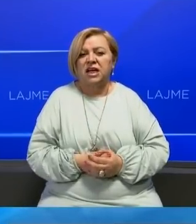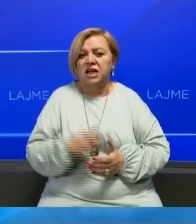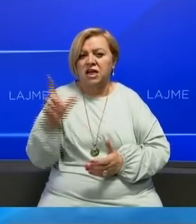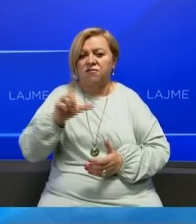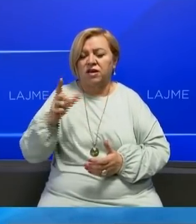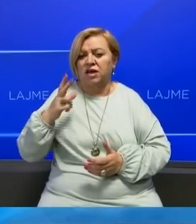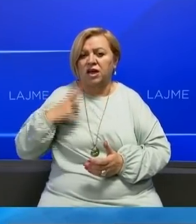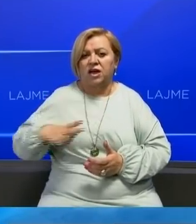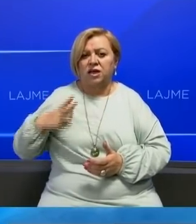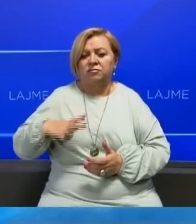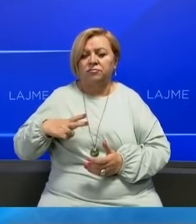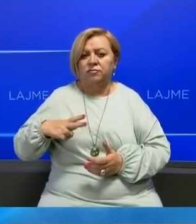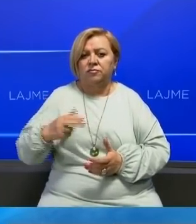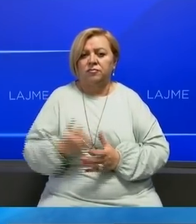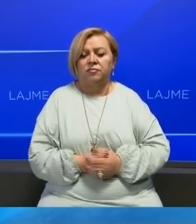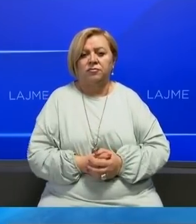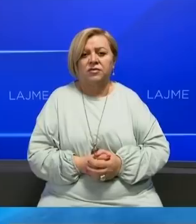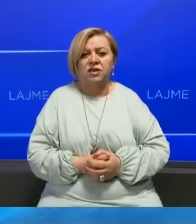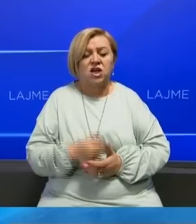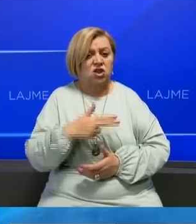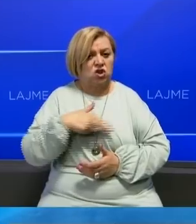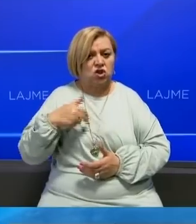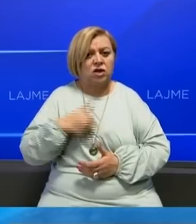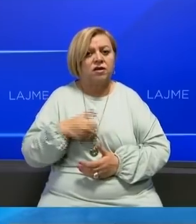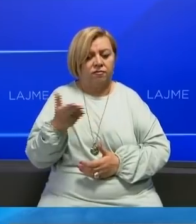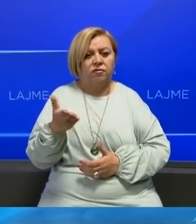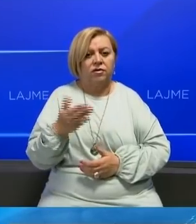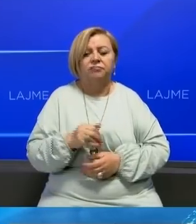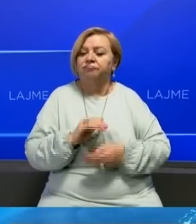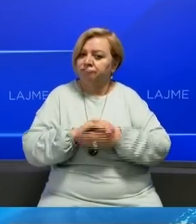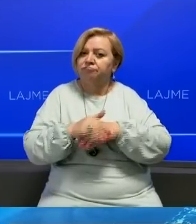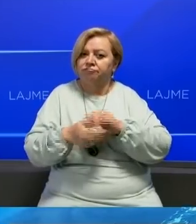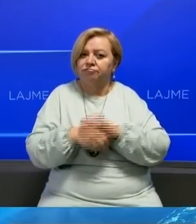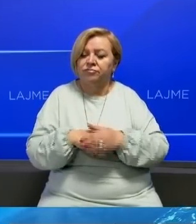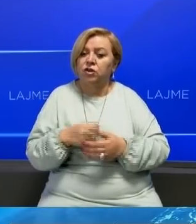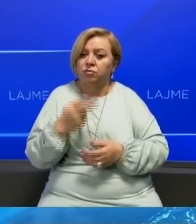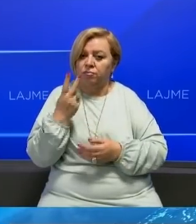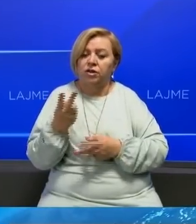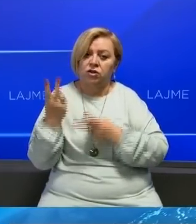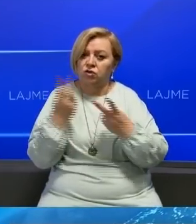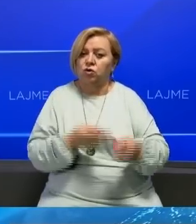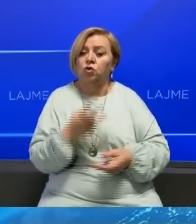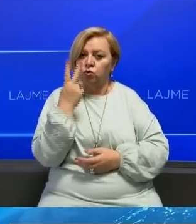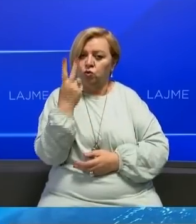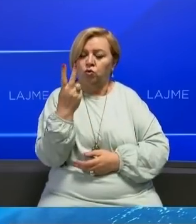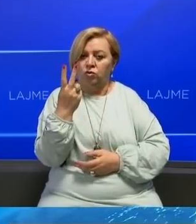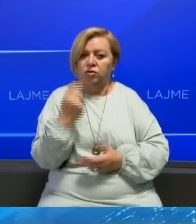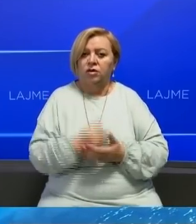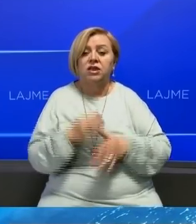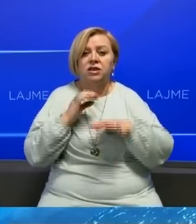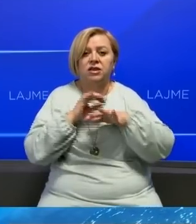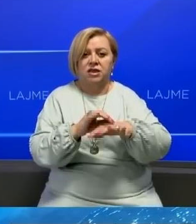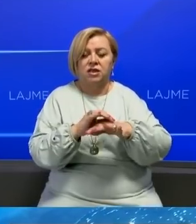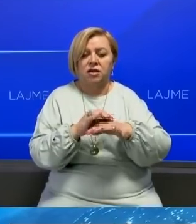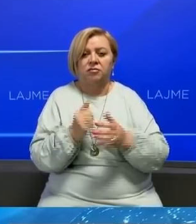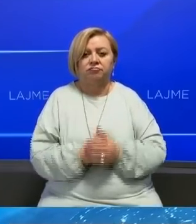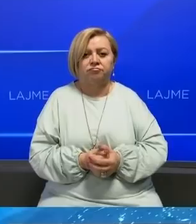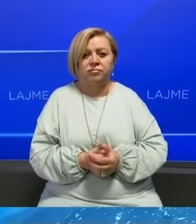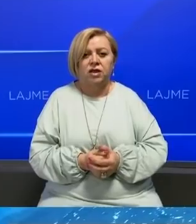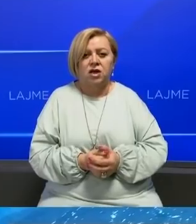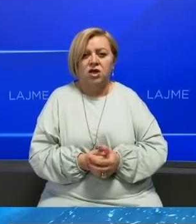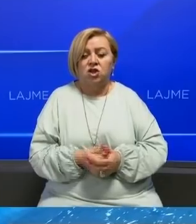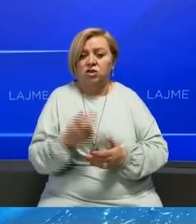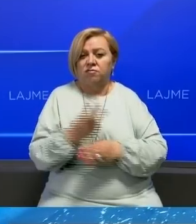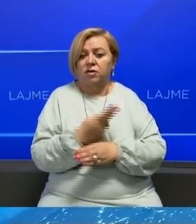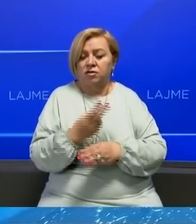këtu në parkun kërësorë të Gjeneves, kështë e i knaqërë që në popret të dy lideret me influencën më të malë në